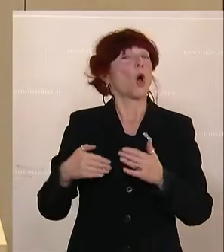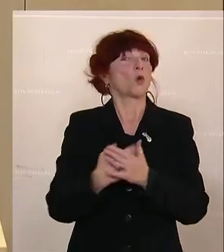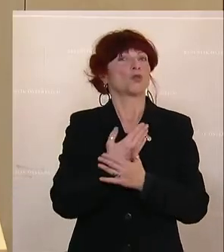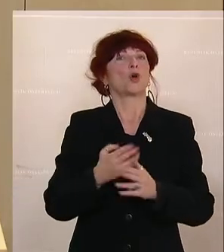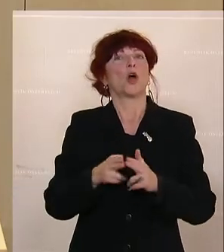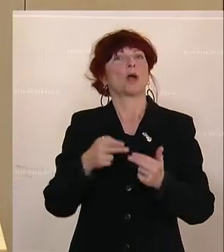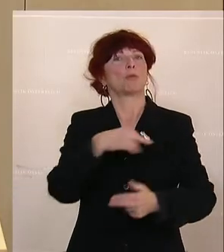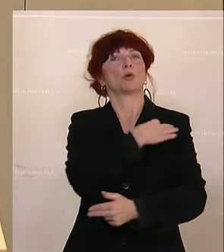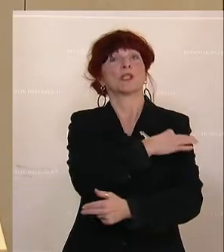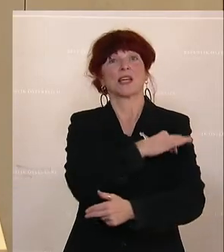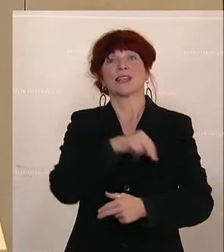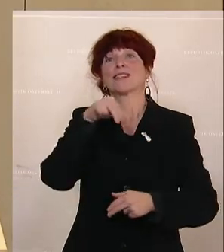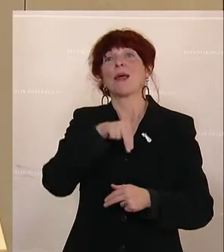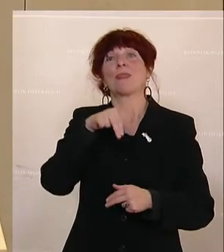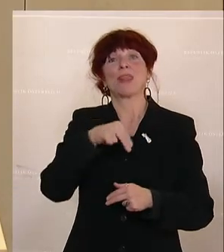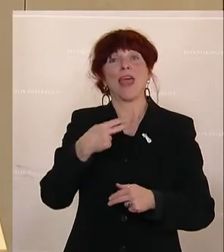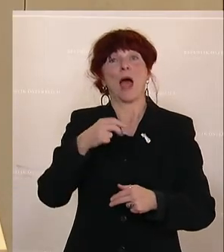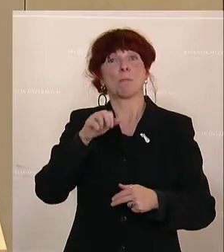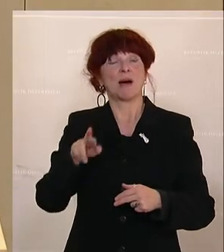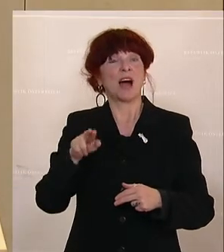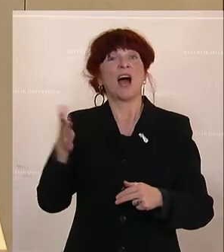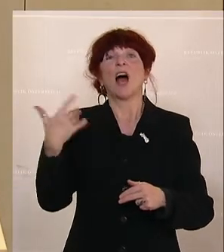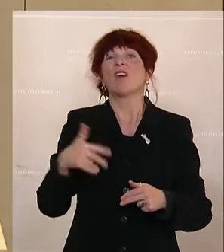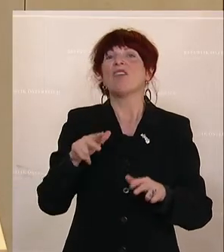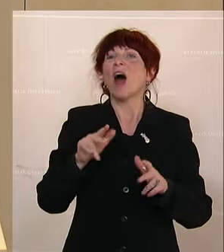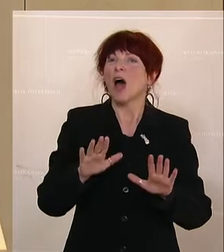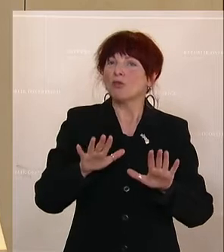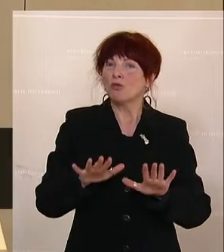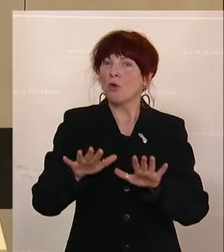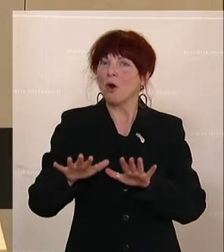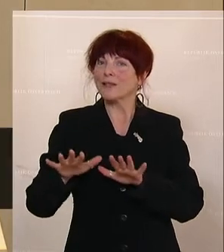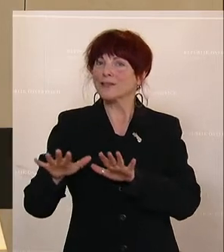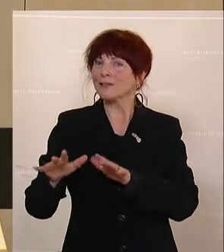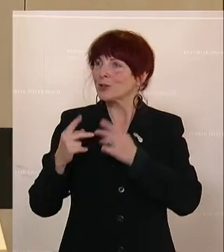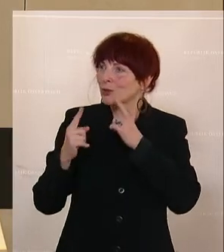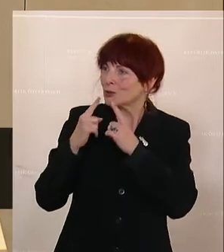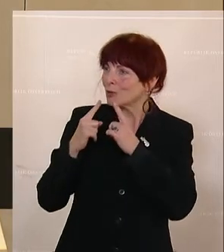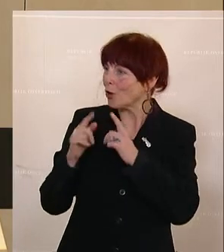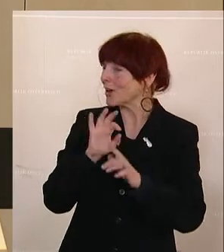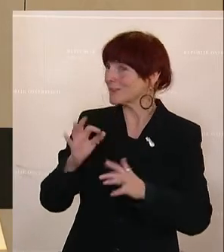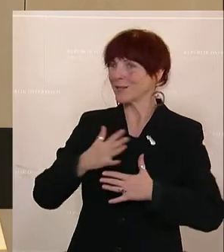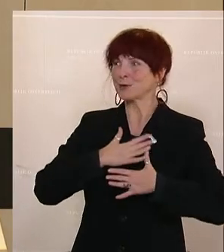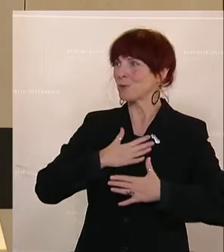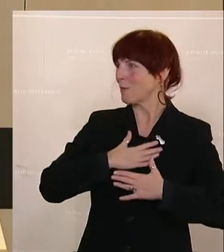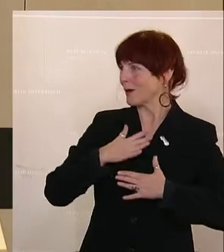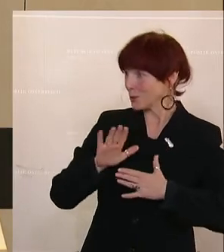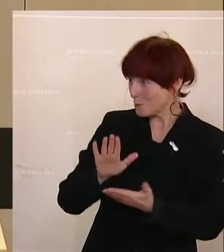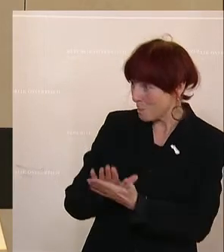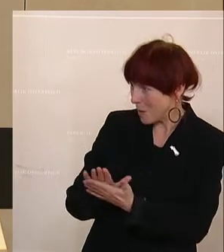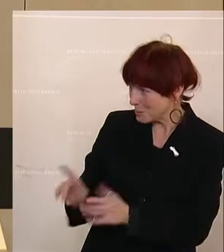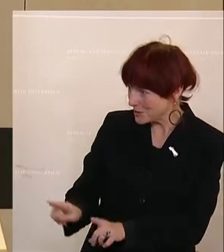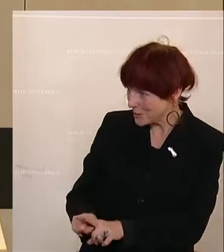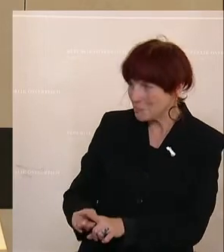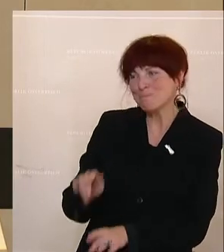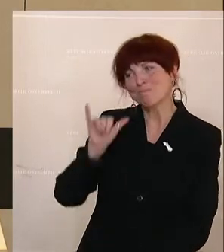Nehammer hat heute auf Samtpfoten zu uns gesprochen, war mir sehr sympathisch, vielleicht bleibt es dabei. Er meinte